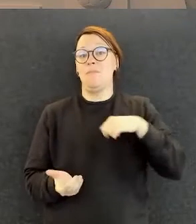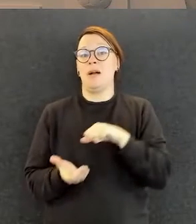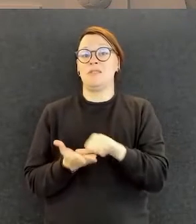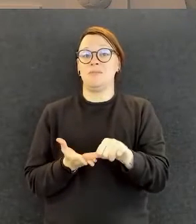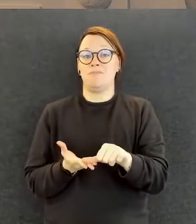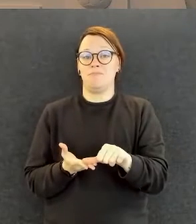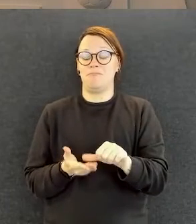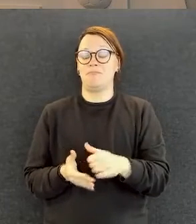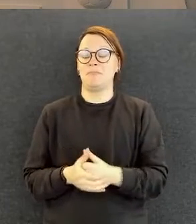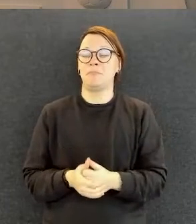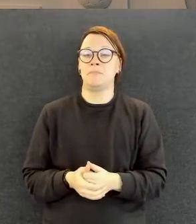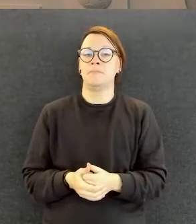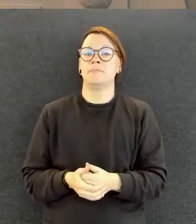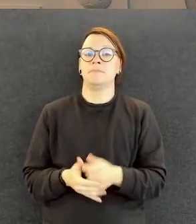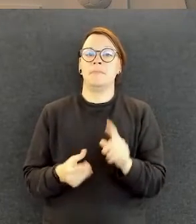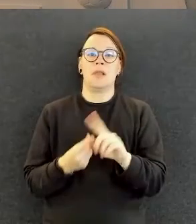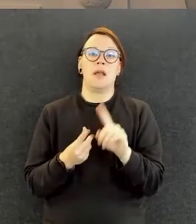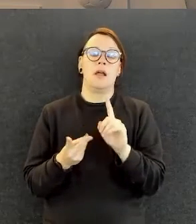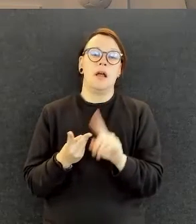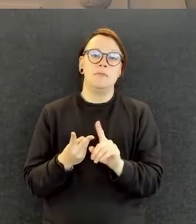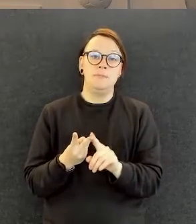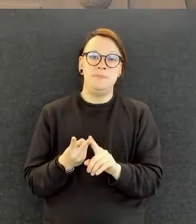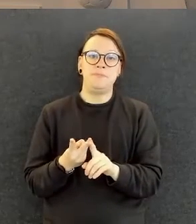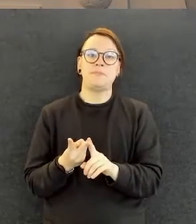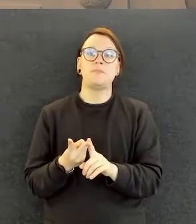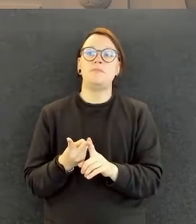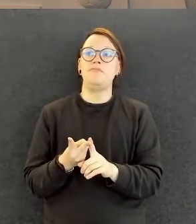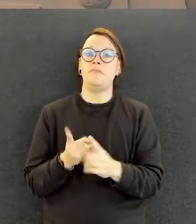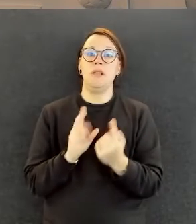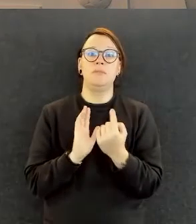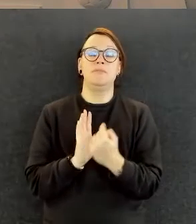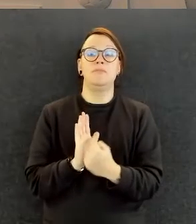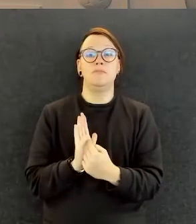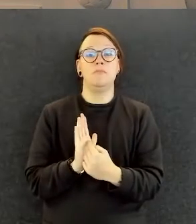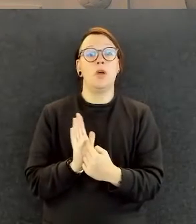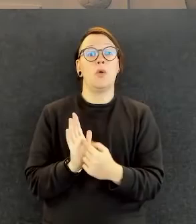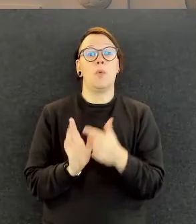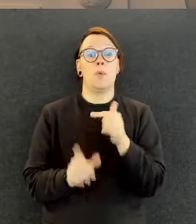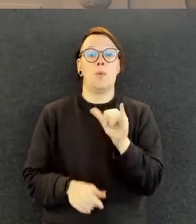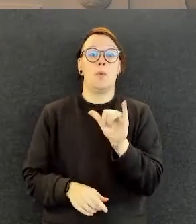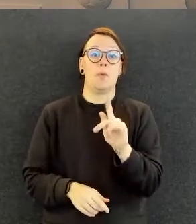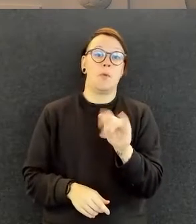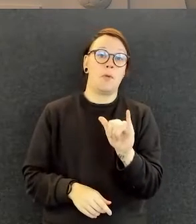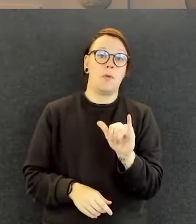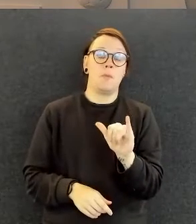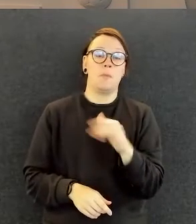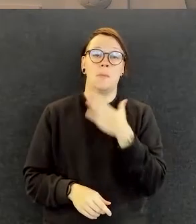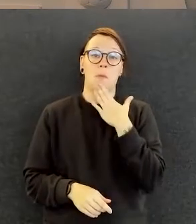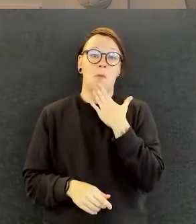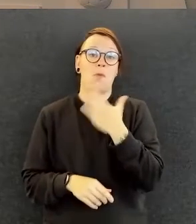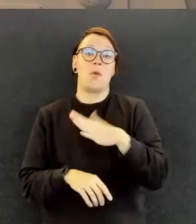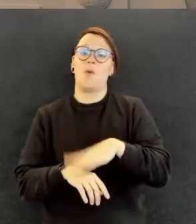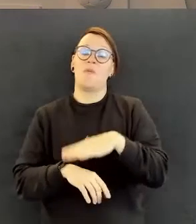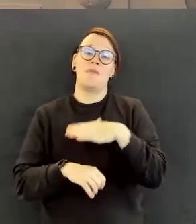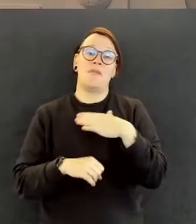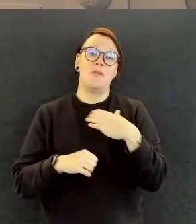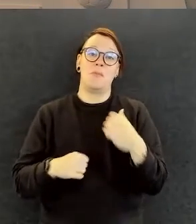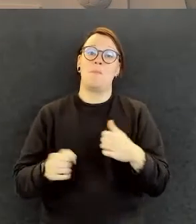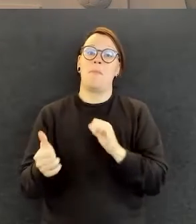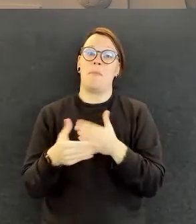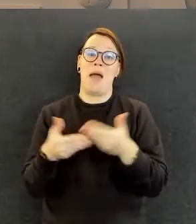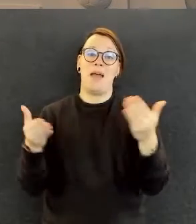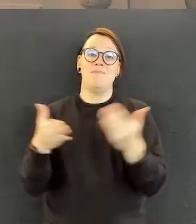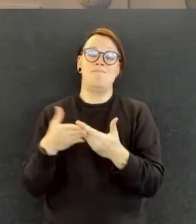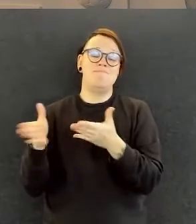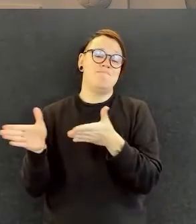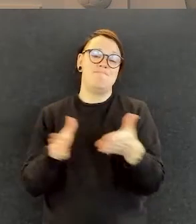Sitten sellainen, että jos pidetään jotakin tykypäiviä tai ollaan yhteistyössä, niin samat